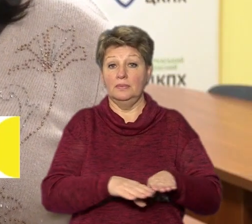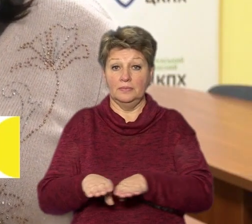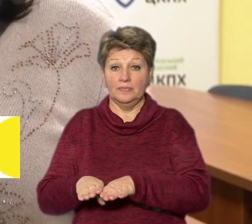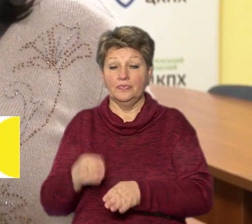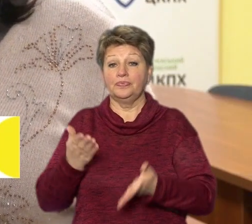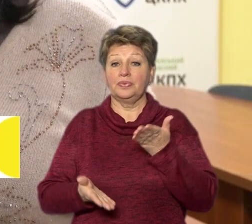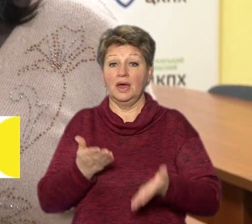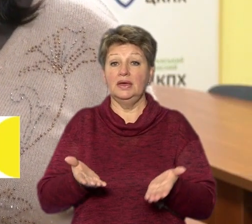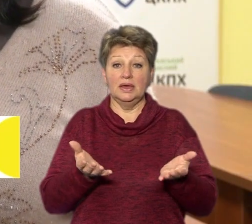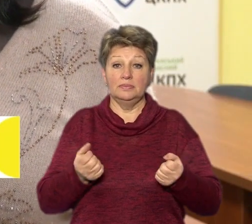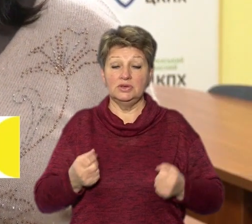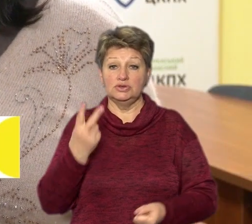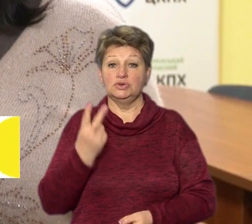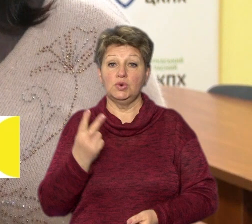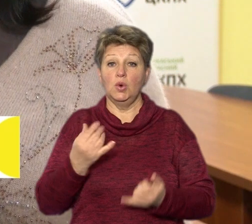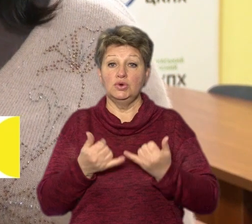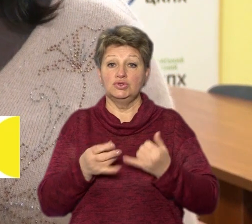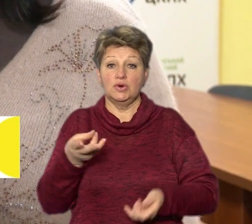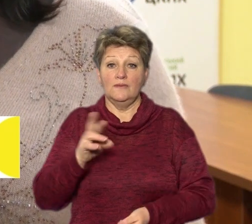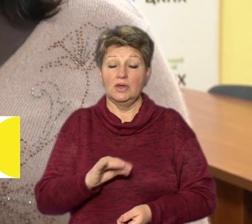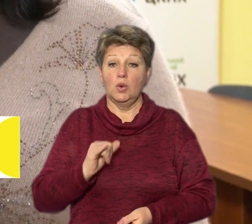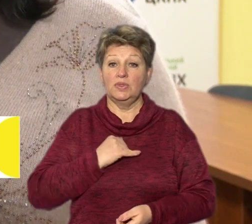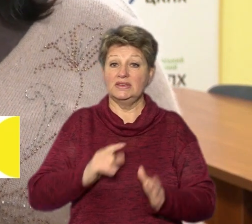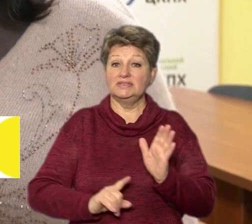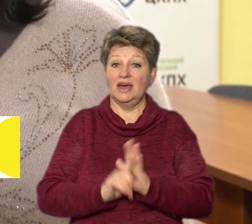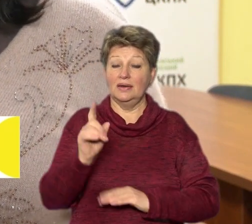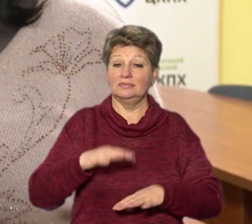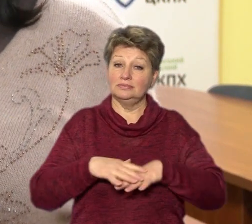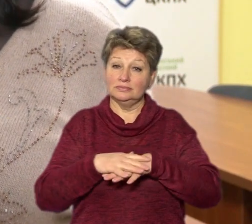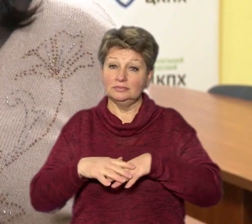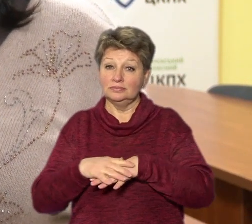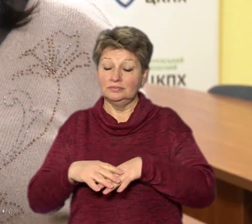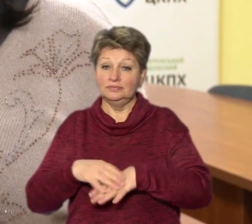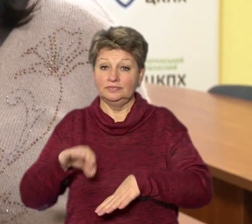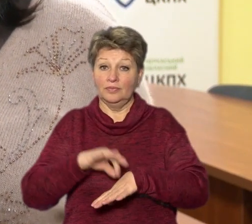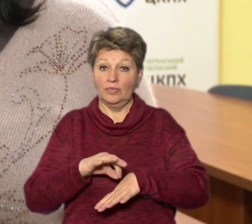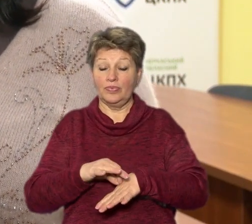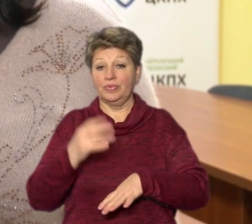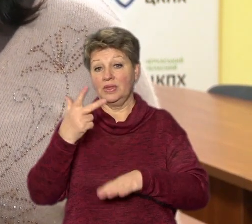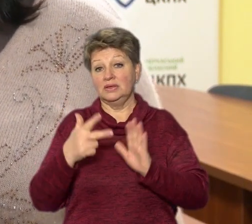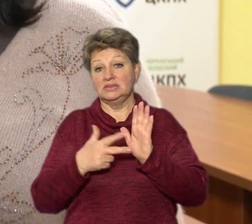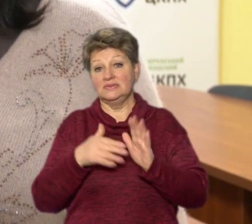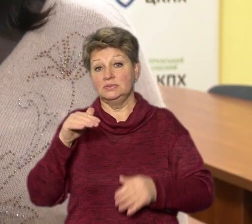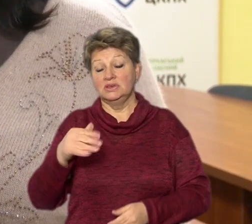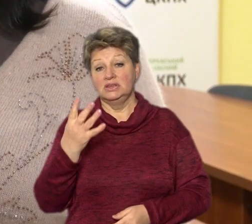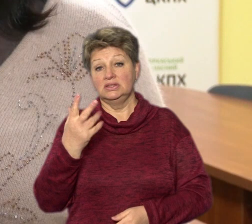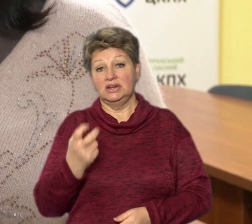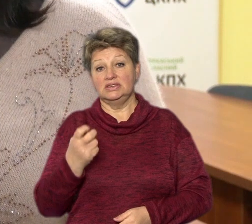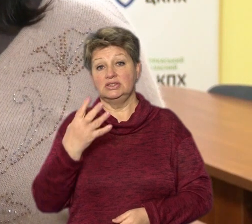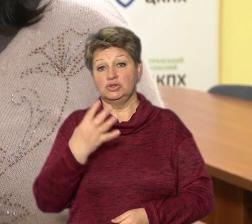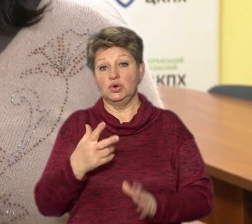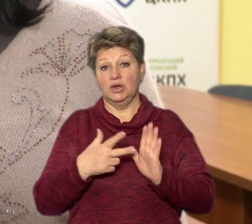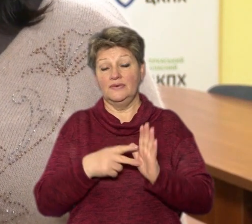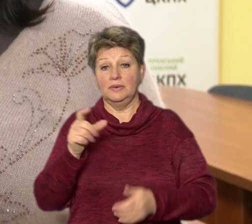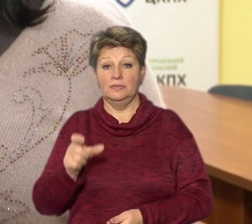з жовтня місяця, з 2 жовтня у нас розпочався епідсезон, то з жовтня місяця у нас захворіло 38 тисяч 347 осіб.